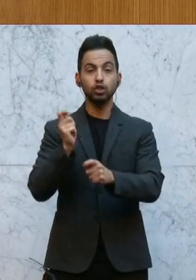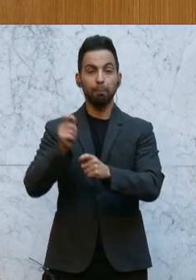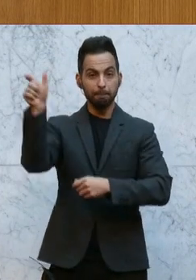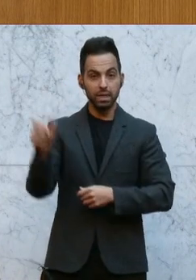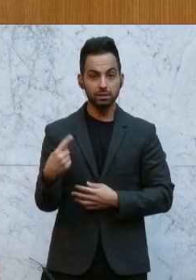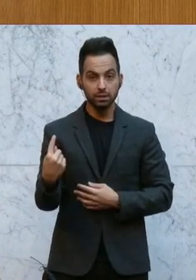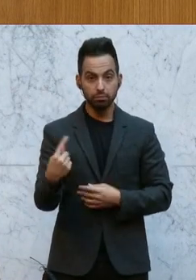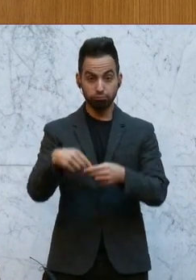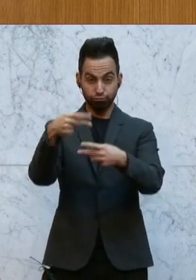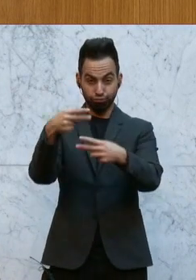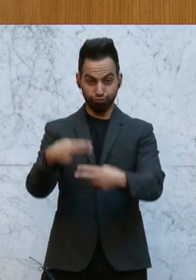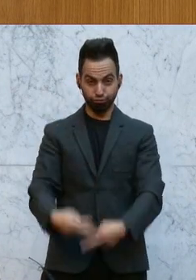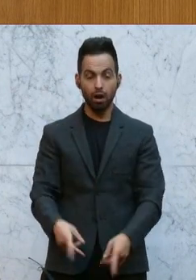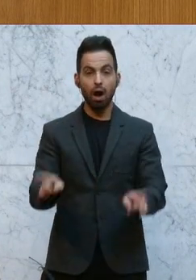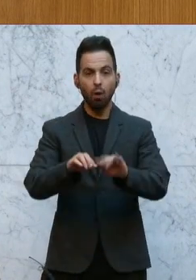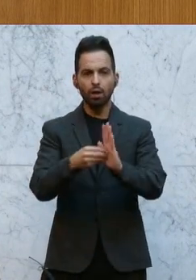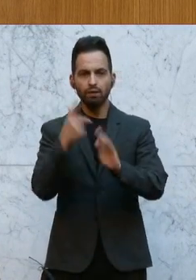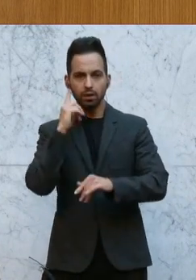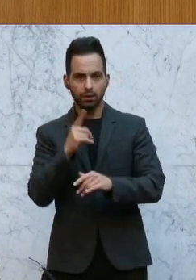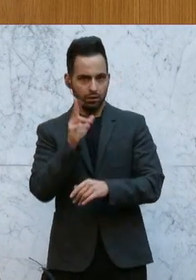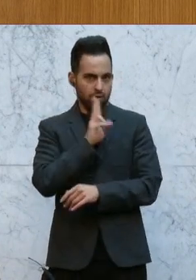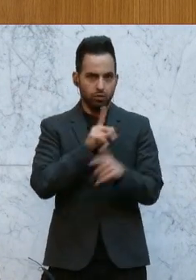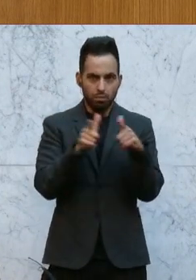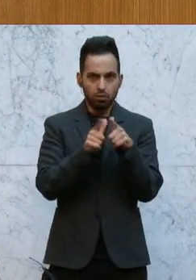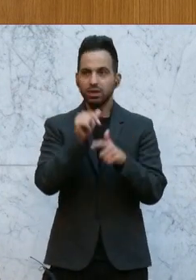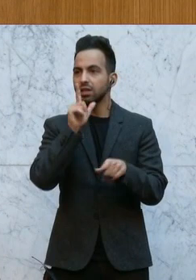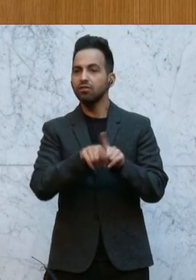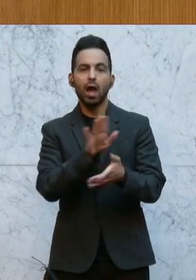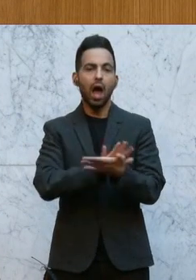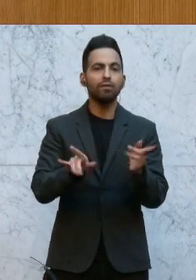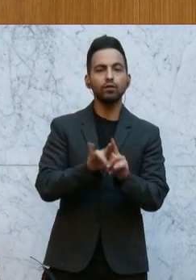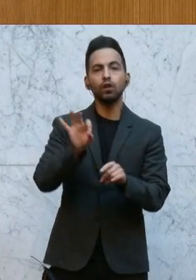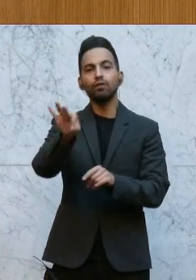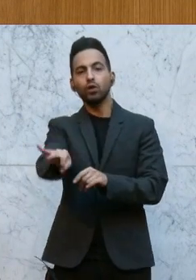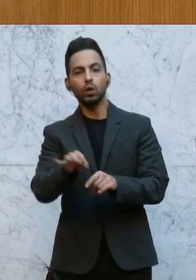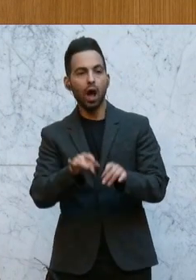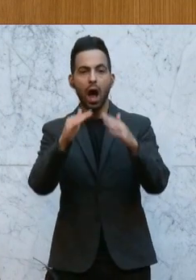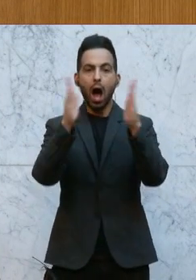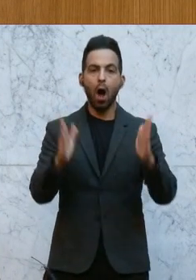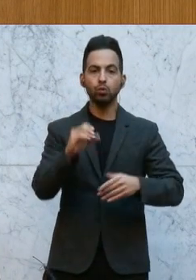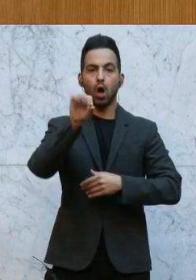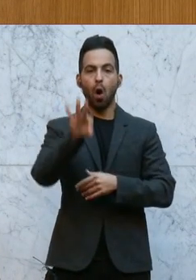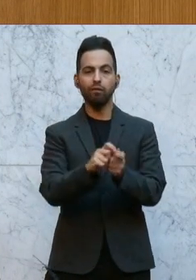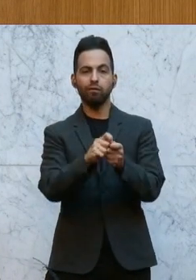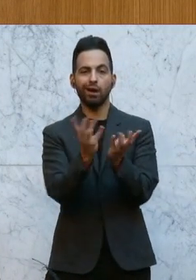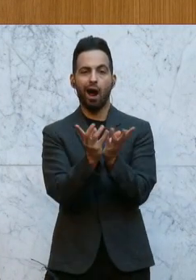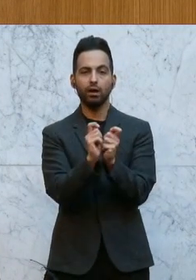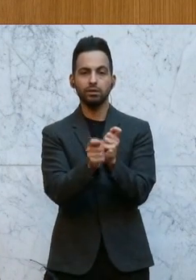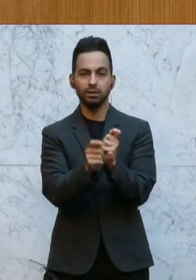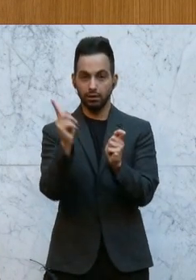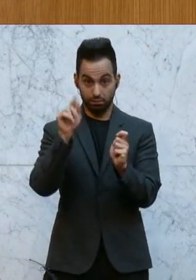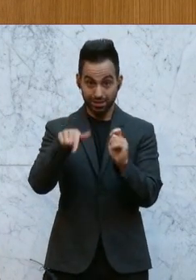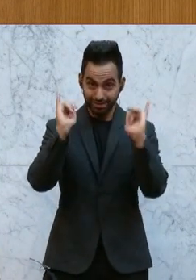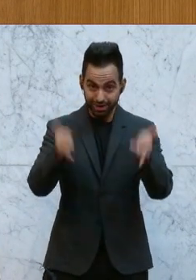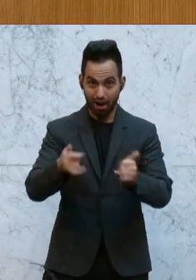geschafft hat, und zwar mit den seltsamsten Methoden, das ist nicht House of Cards für Arme, das ist House of Cards, wo man diejenigen, die der Meinung waren, nein, der